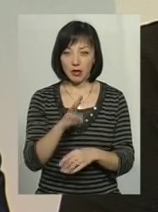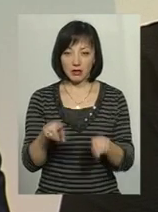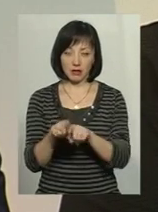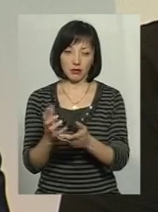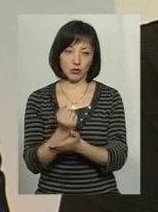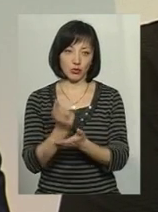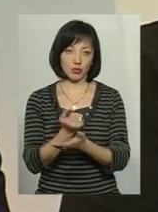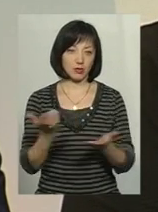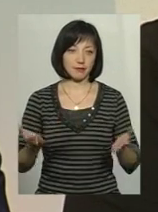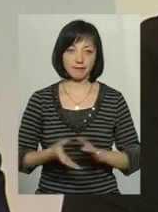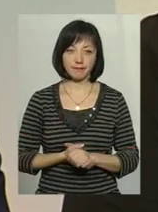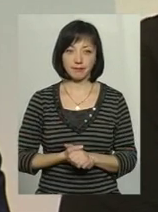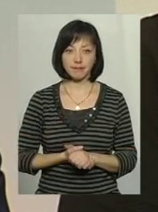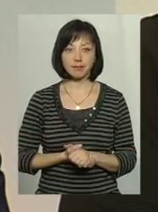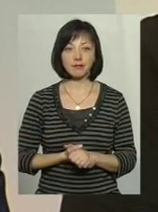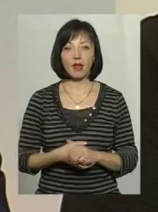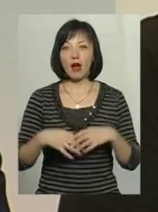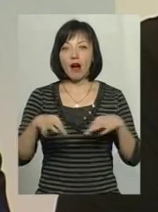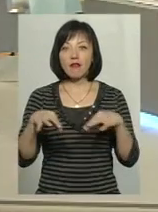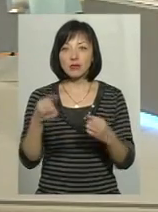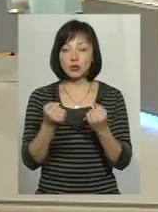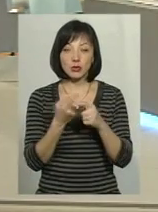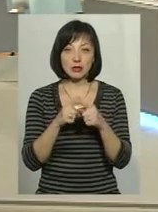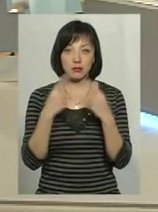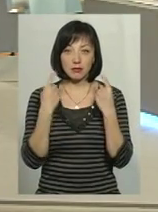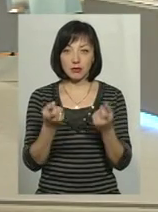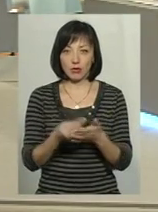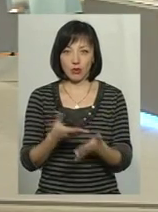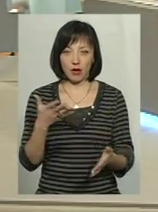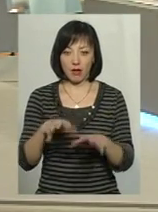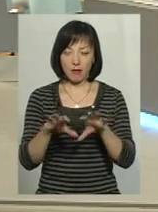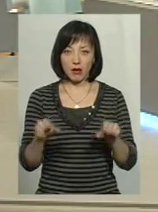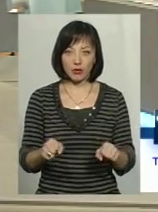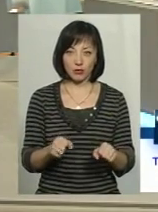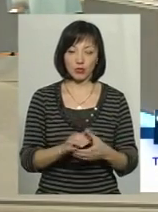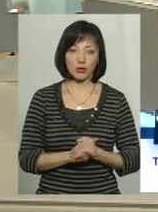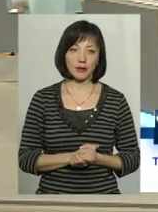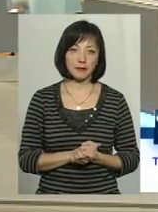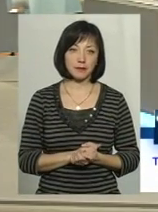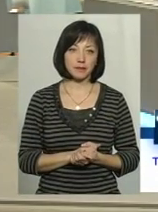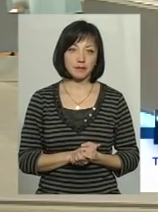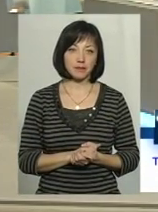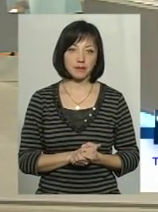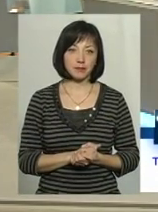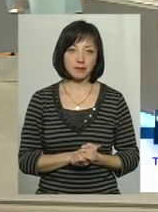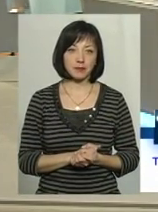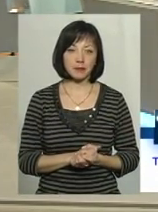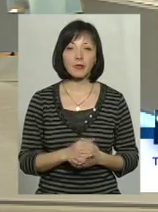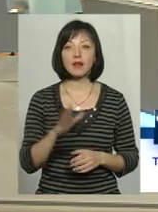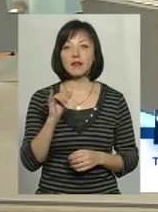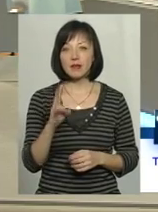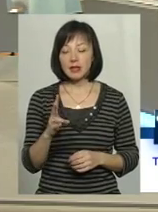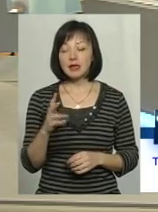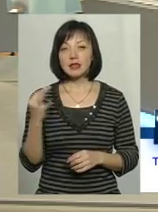доходи. І такі автівки, це досить таки дороге майно, як рухоме, так і нерухоме. Цей посадовець є